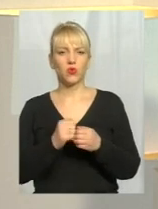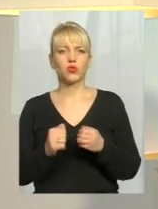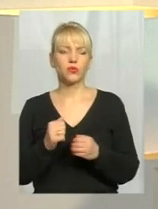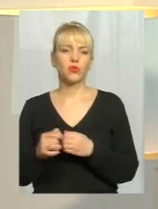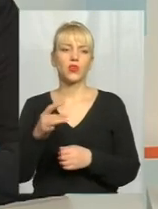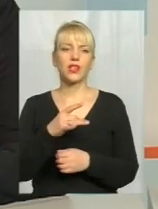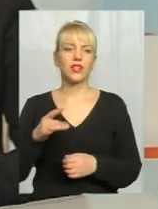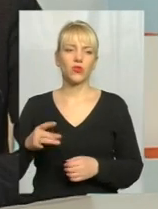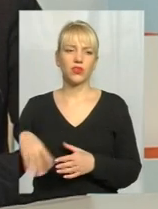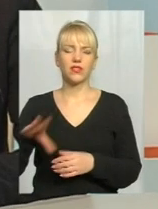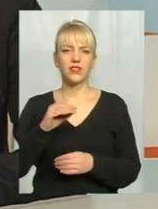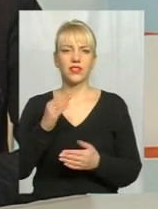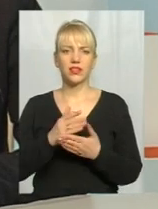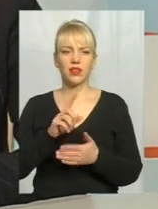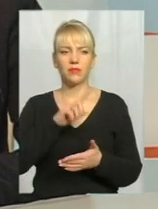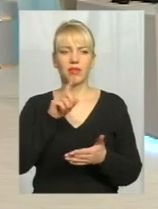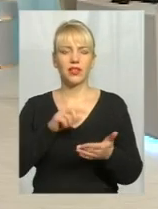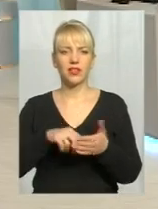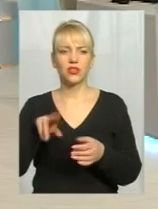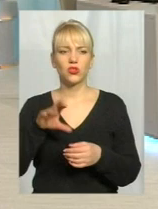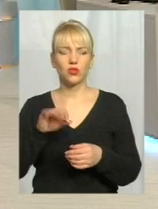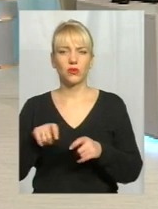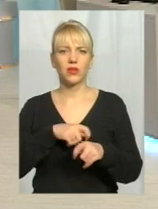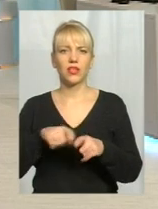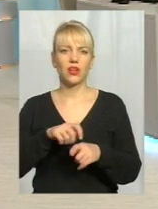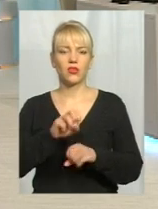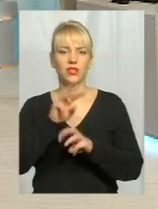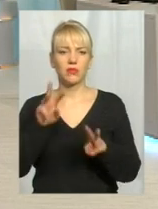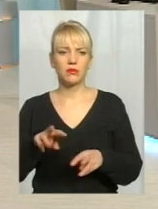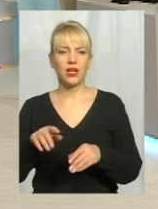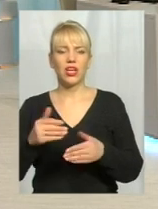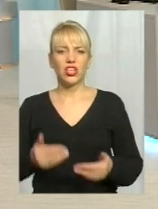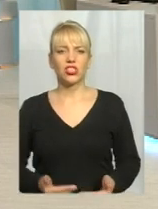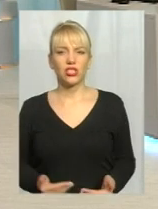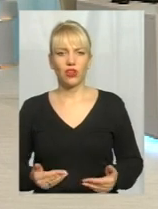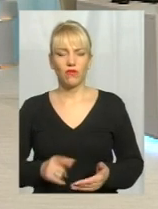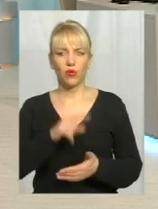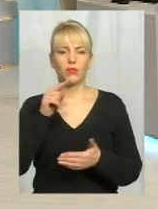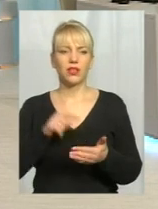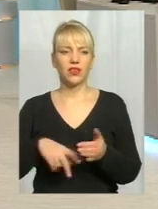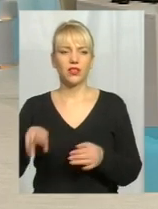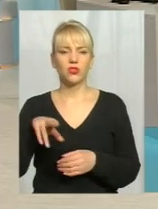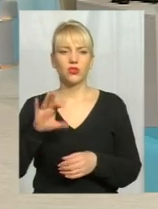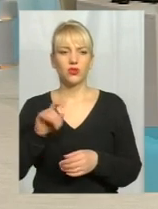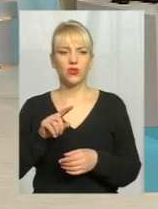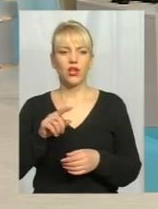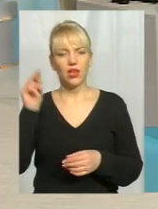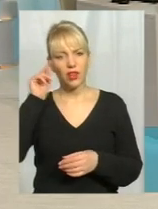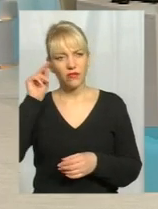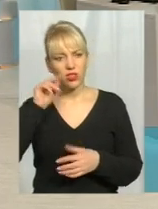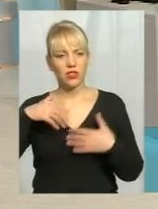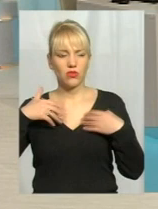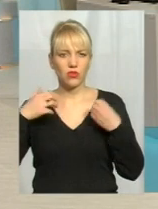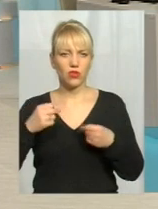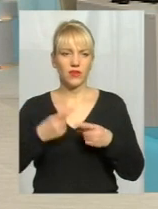регіоні. Всіх є питання щодо матеріального забезпечення, щодо житлового питання, щодо навчання, оздоровлення.